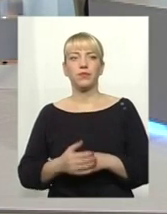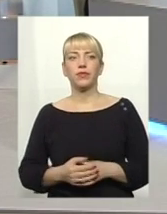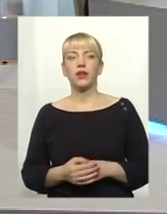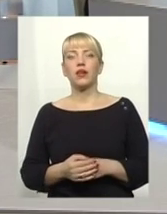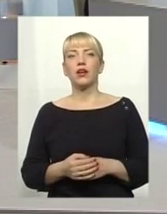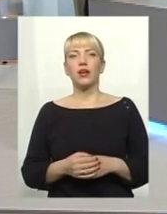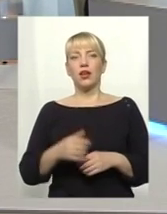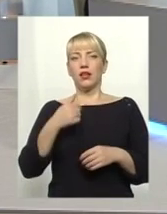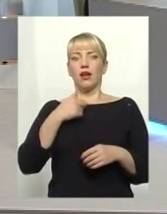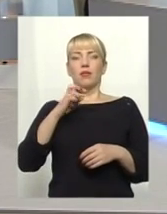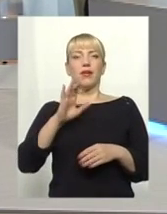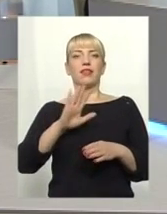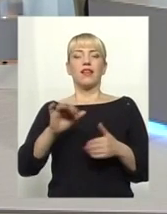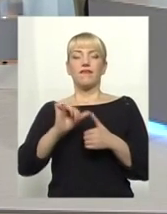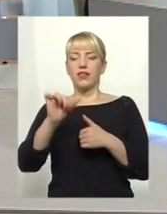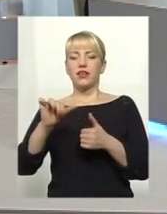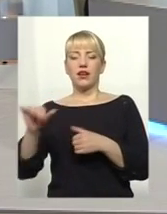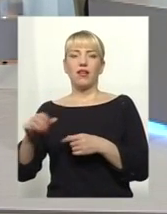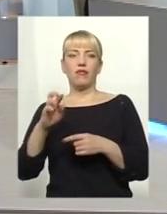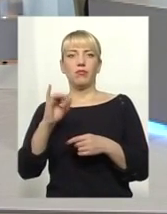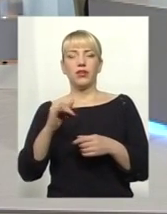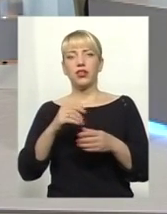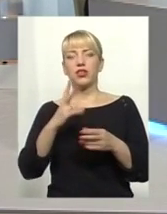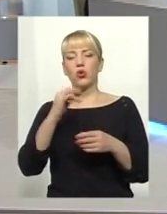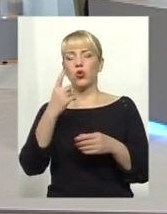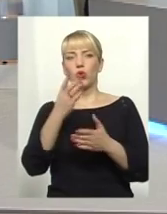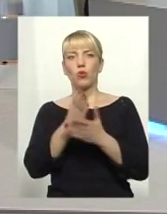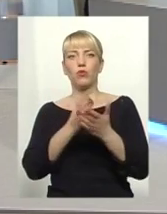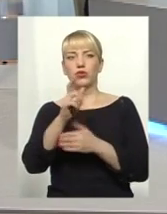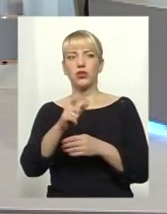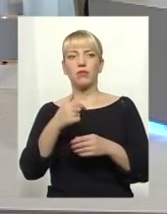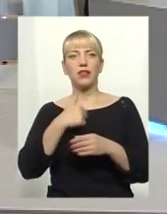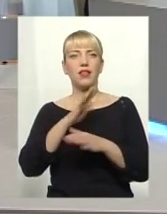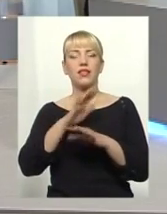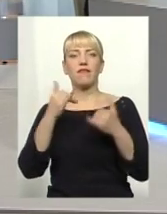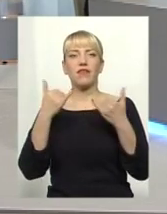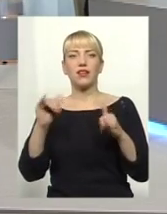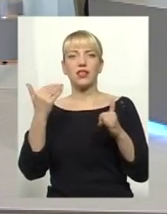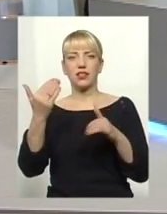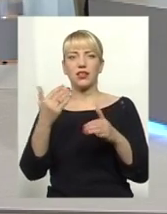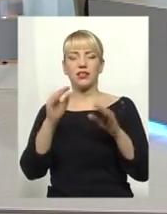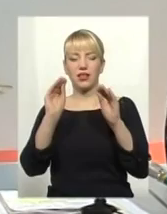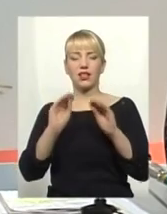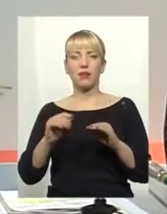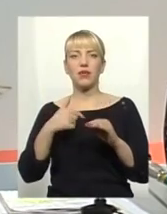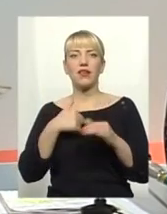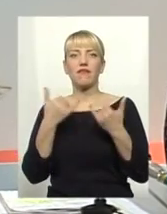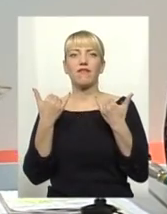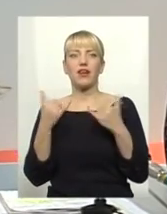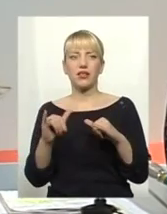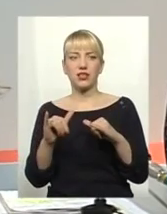Ну, я би не виділяв жодного посадовця, мене не вразило їхні декларації, мене вразило